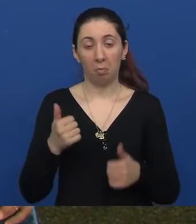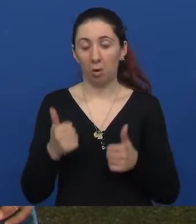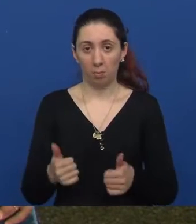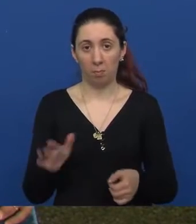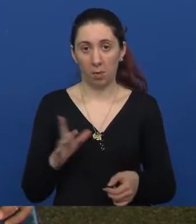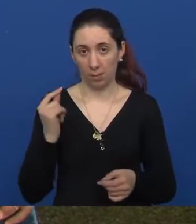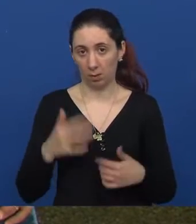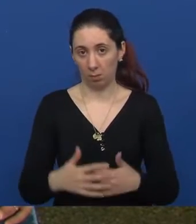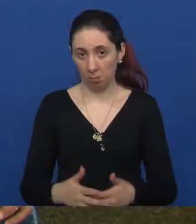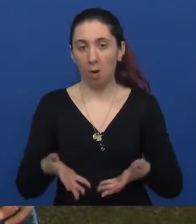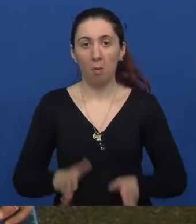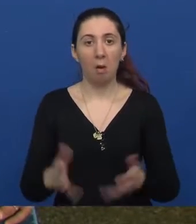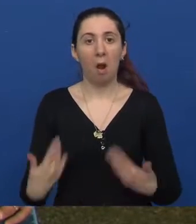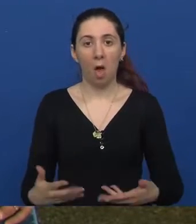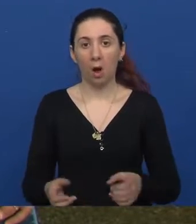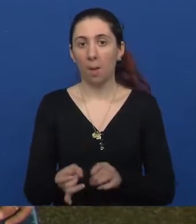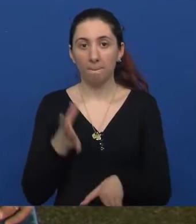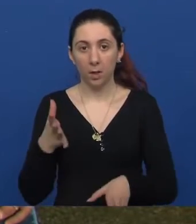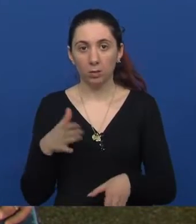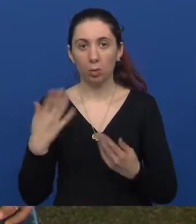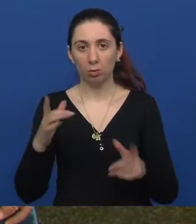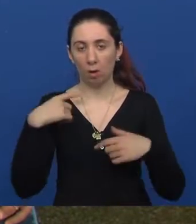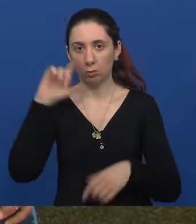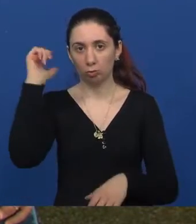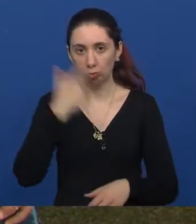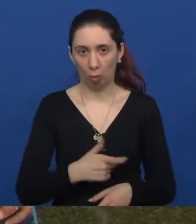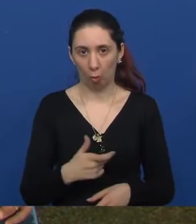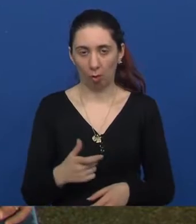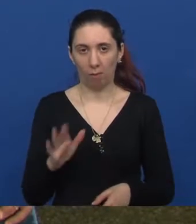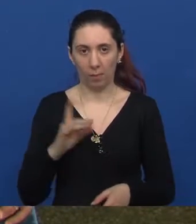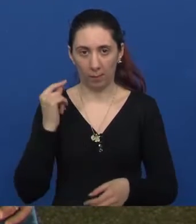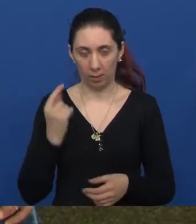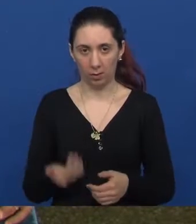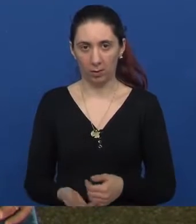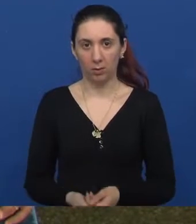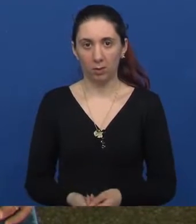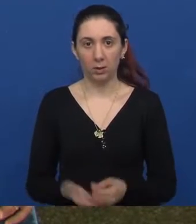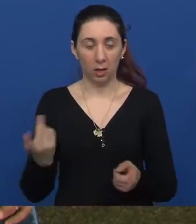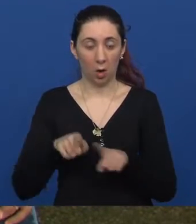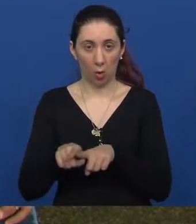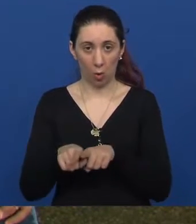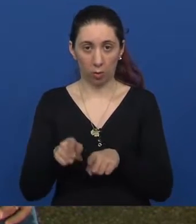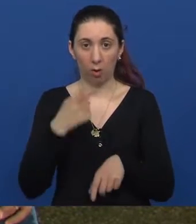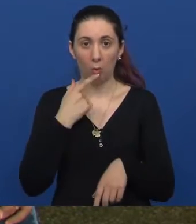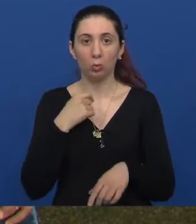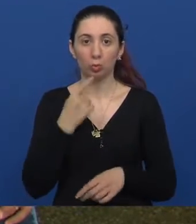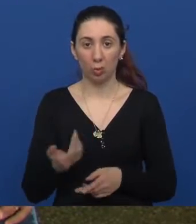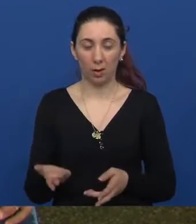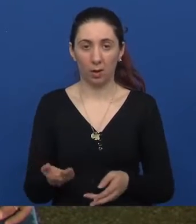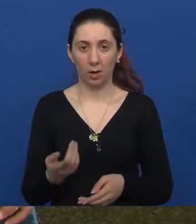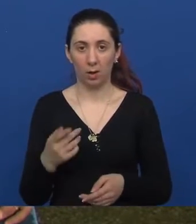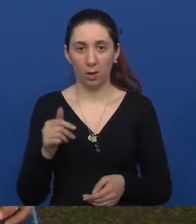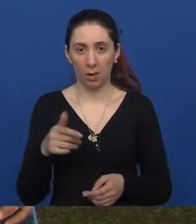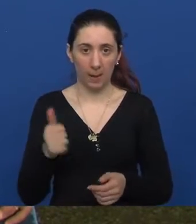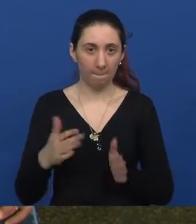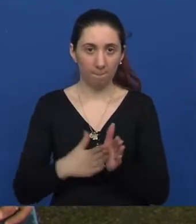uredna, porod brz i lagan i onda šok. Šok znači za roditelje kojima su i rekli da